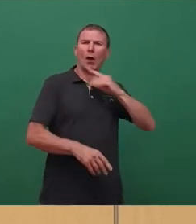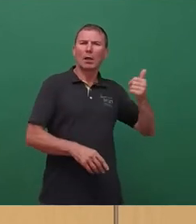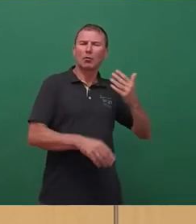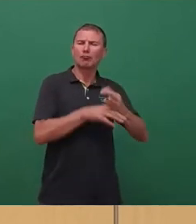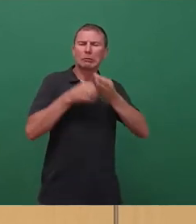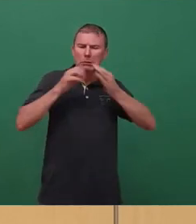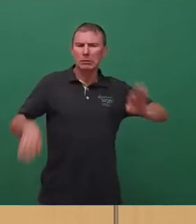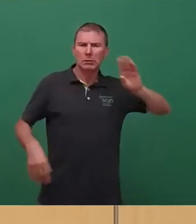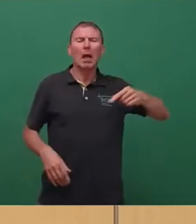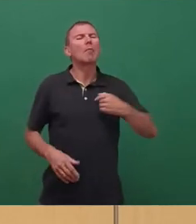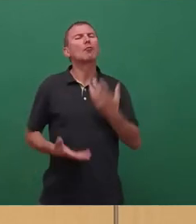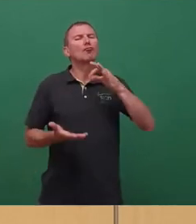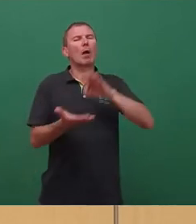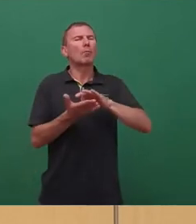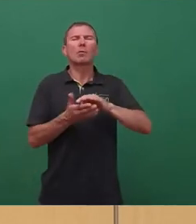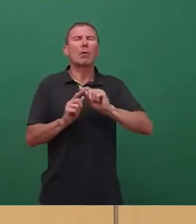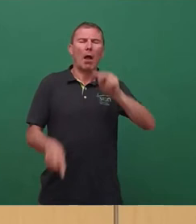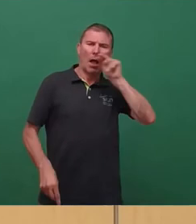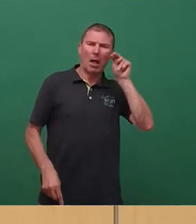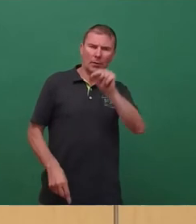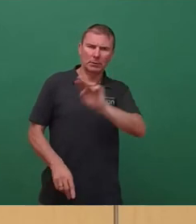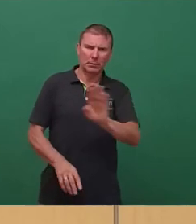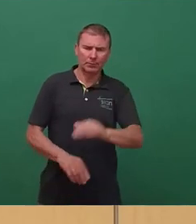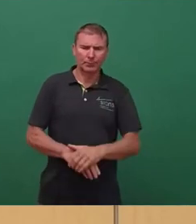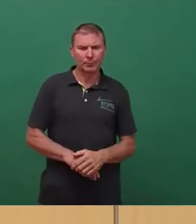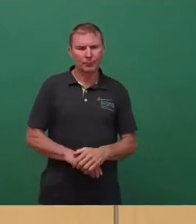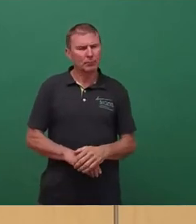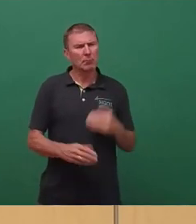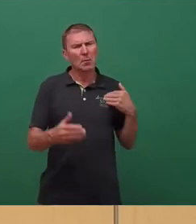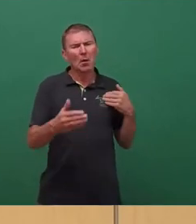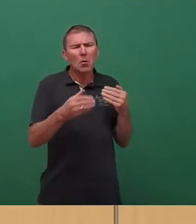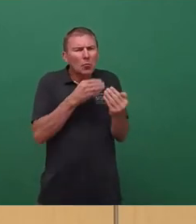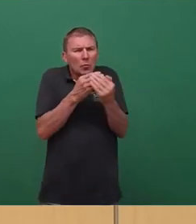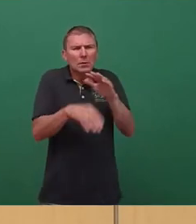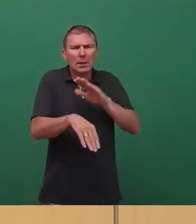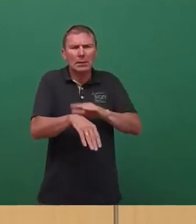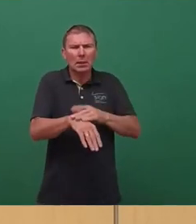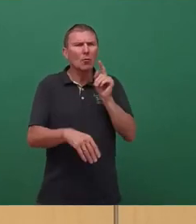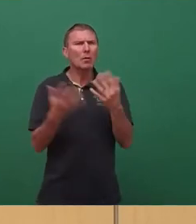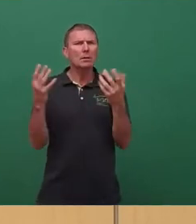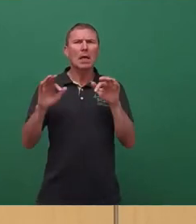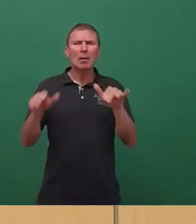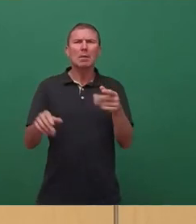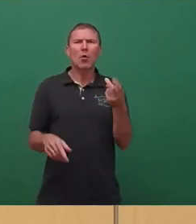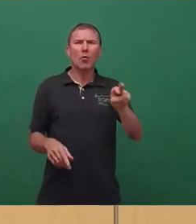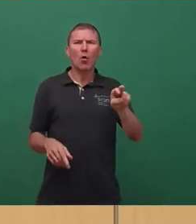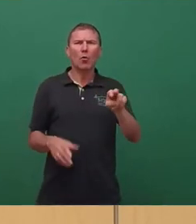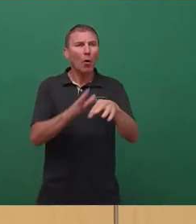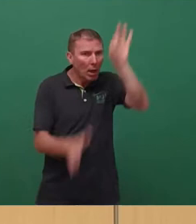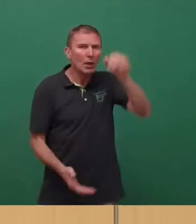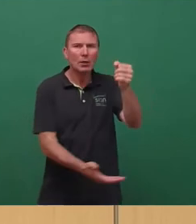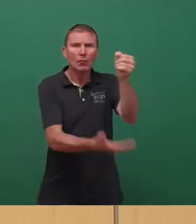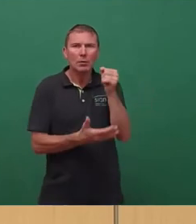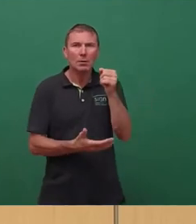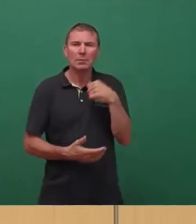Schwerpunkt liegt woanders. So wie in kürzester Zeit 110 Millionen Euro gefunden worden sind, so sehe ich die Gefahr